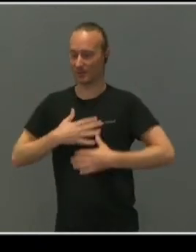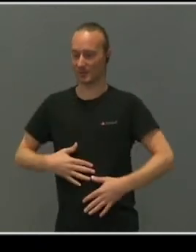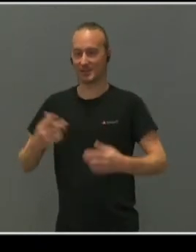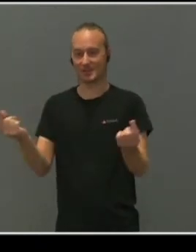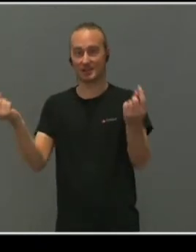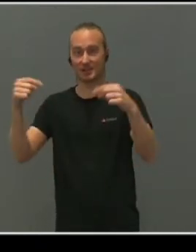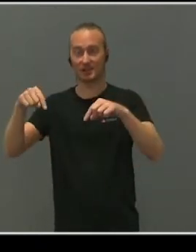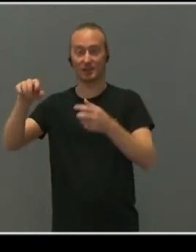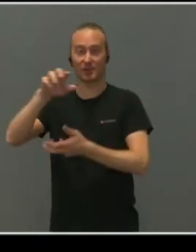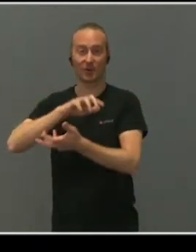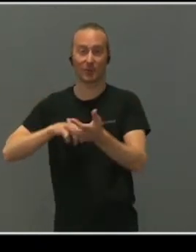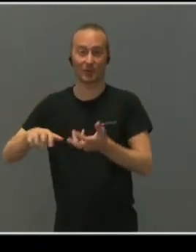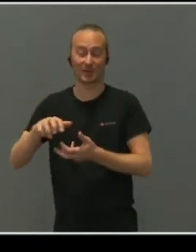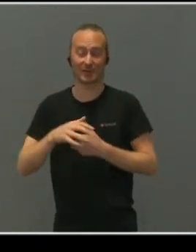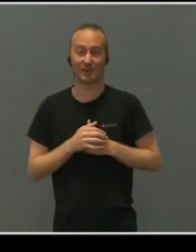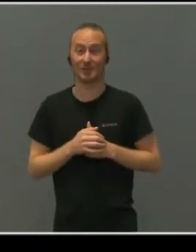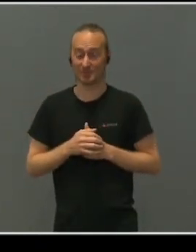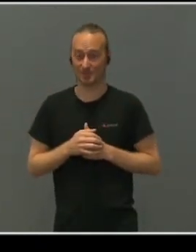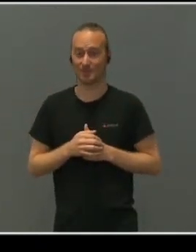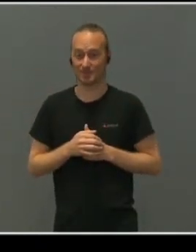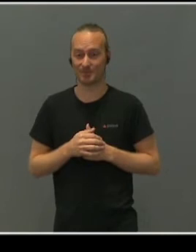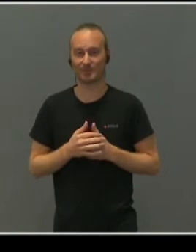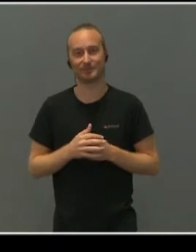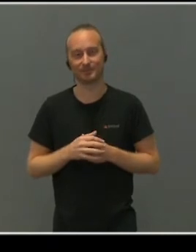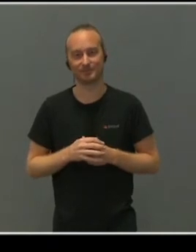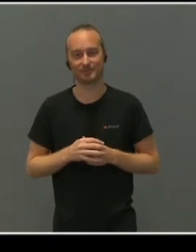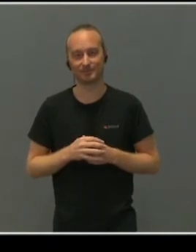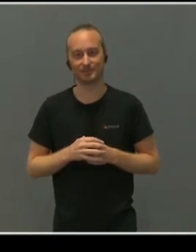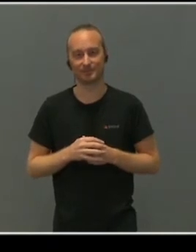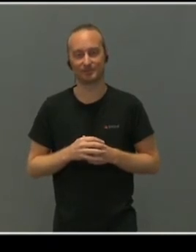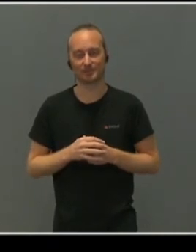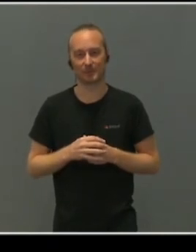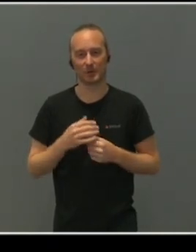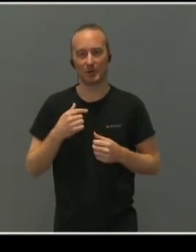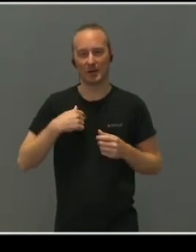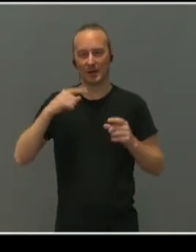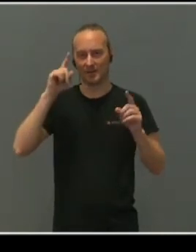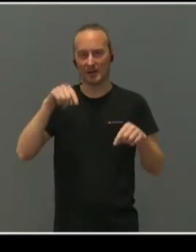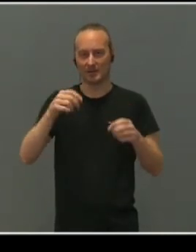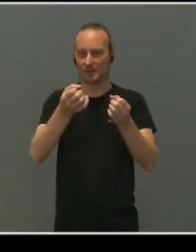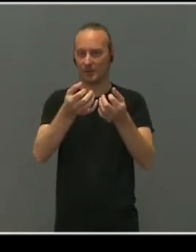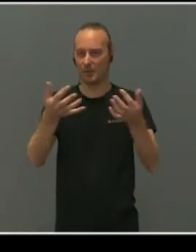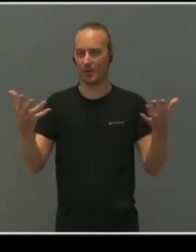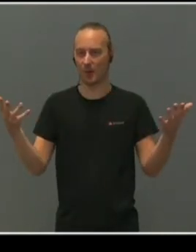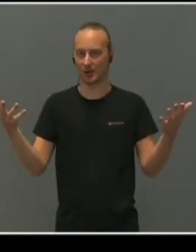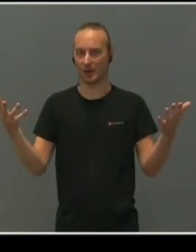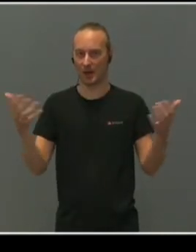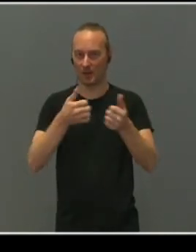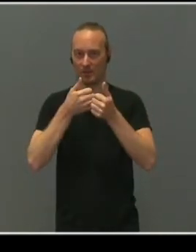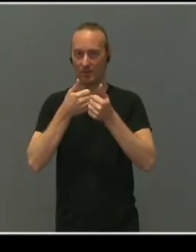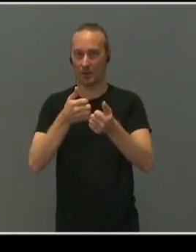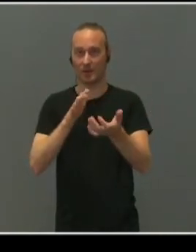Gardermoen for konferansen i dag. Og så vet jeg at det er mange som fulger